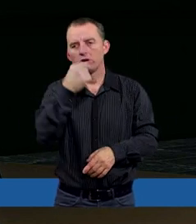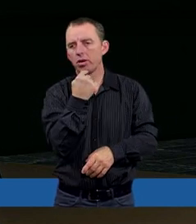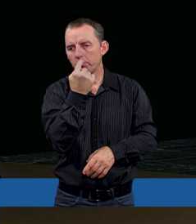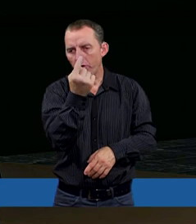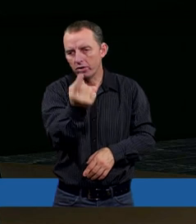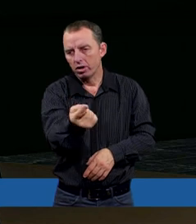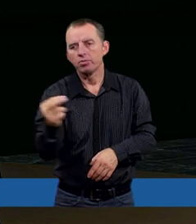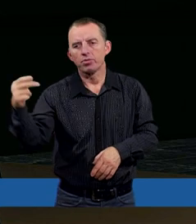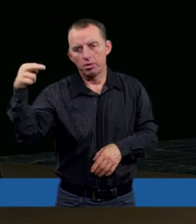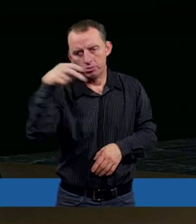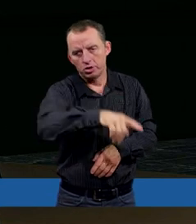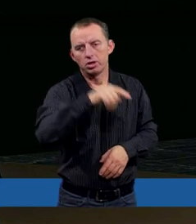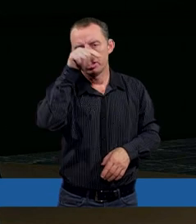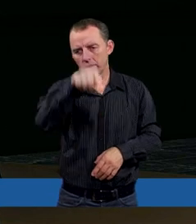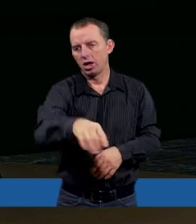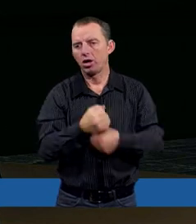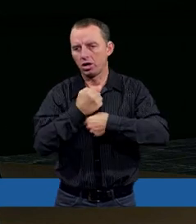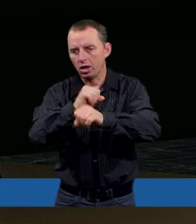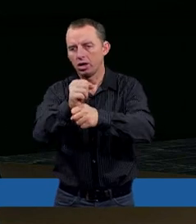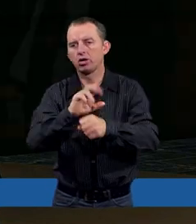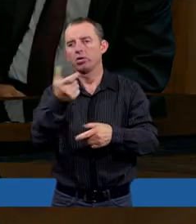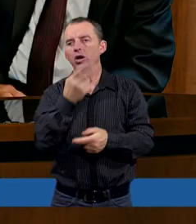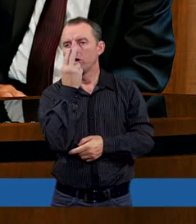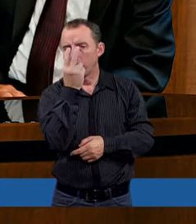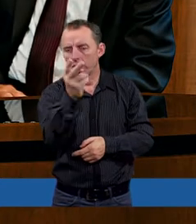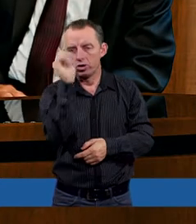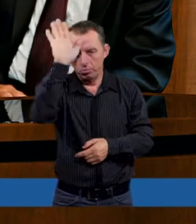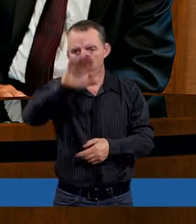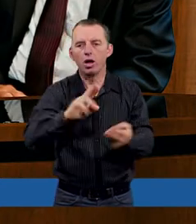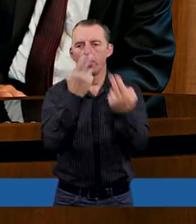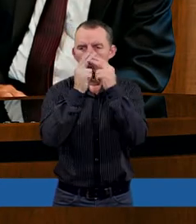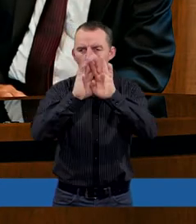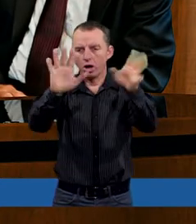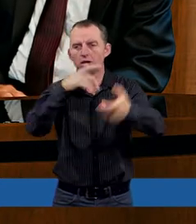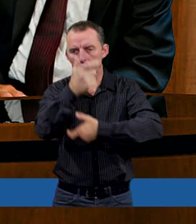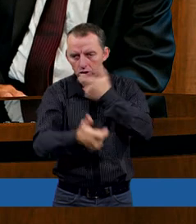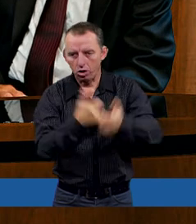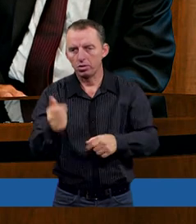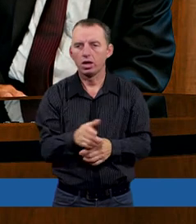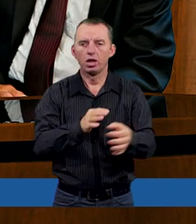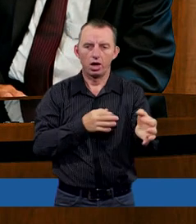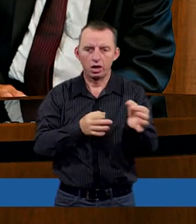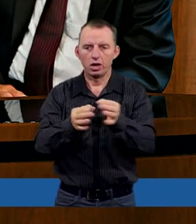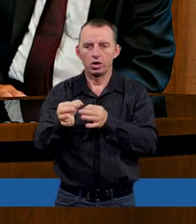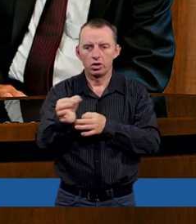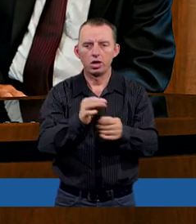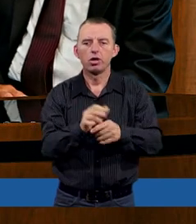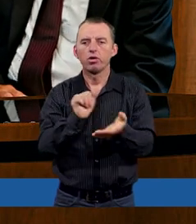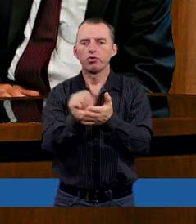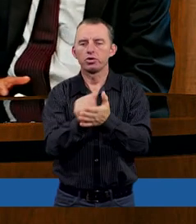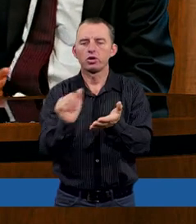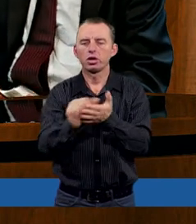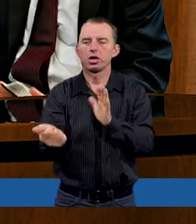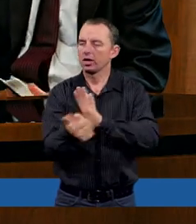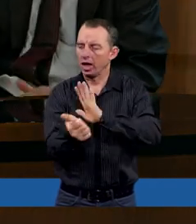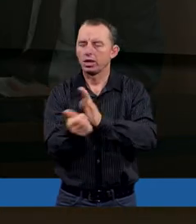powiedział to przyjdźcie tutaj z kadzielnicami, przyjdźcie przed tron i zobaczymy co Bóg Wam pokaże i zrobi. Tak, tak. Historia opisana jest w XVI rozdziale